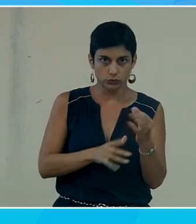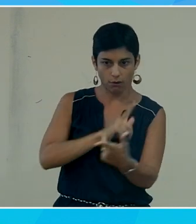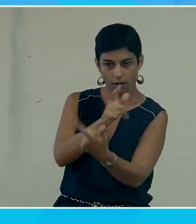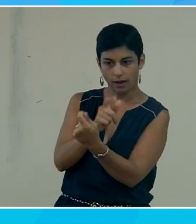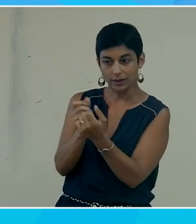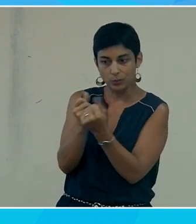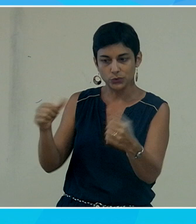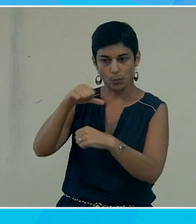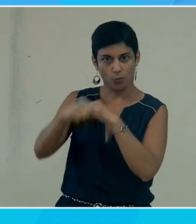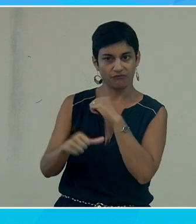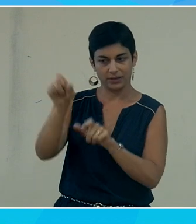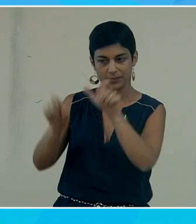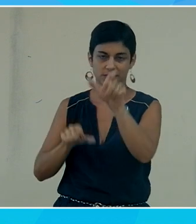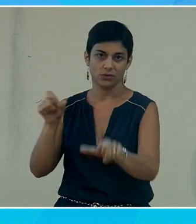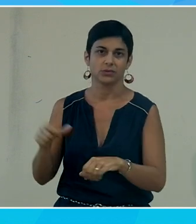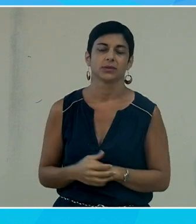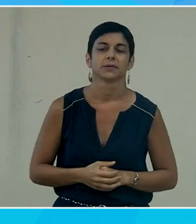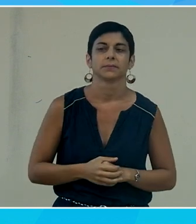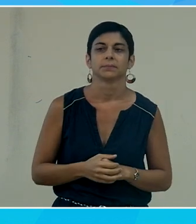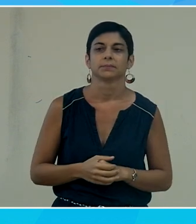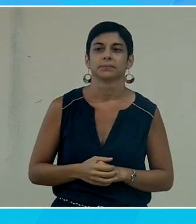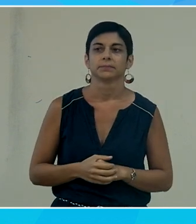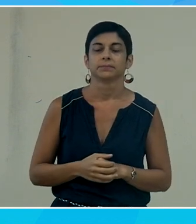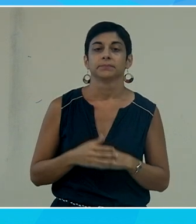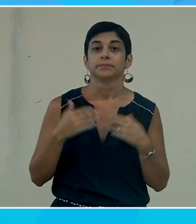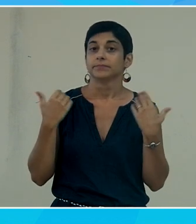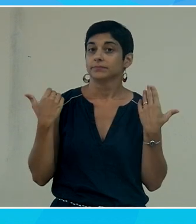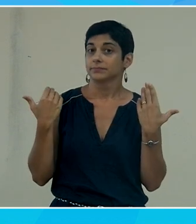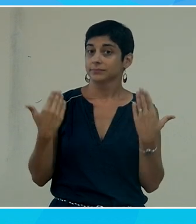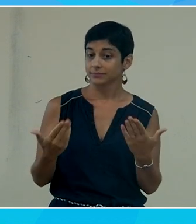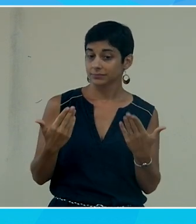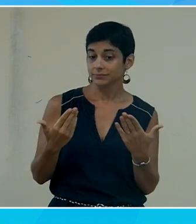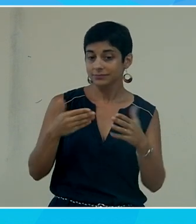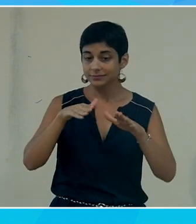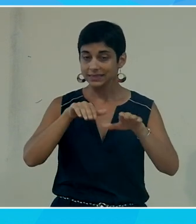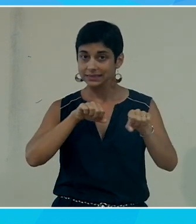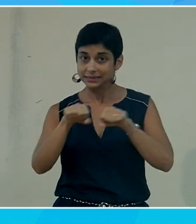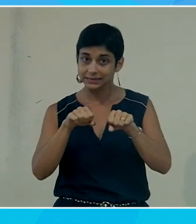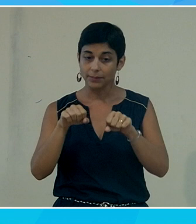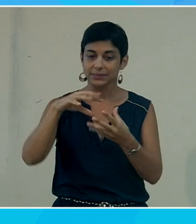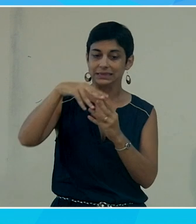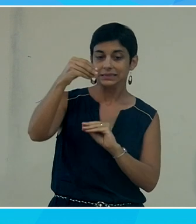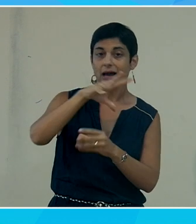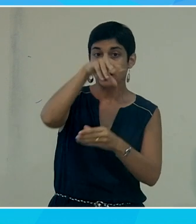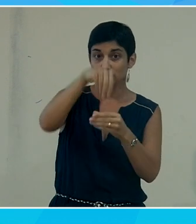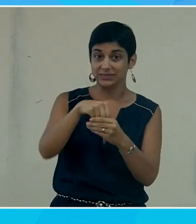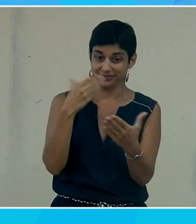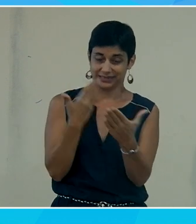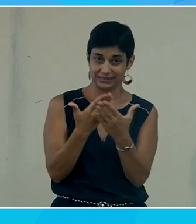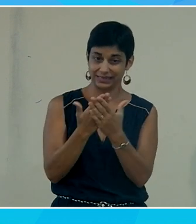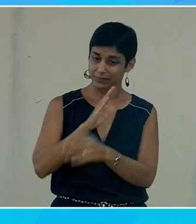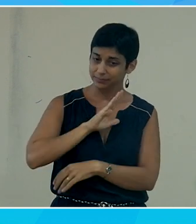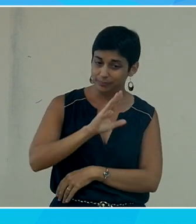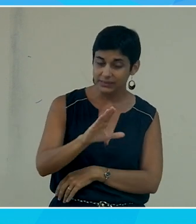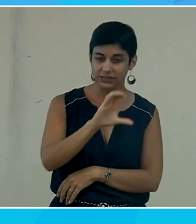bénéfices à tous les utilisateurs et alors donc c'est ça un peu le principe du design inclusif pour aller vite c'est j'essaye de reconnaître l